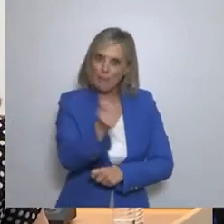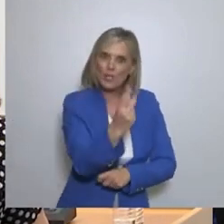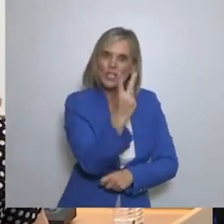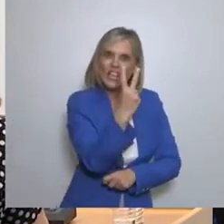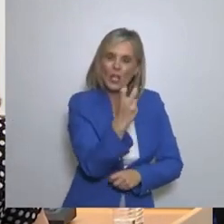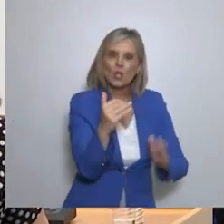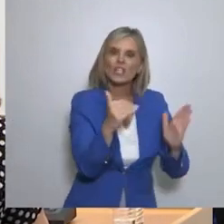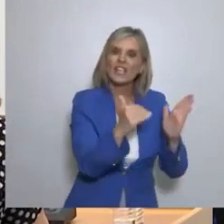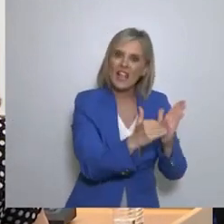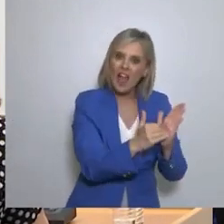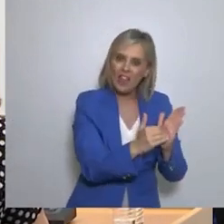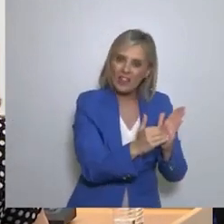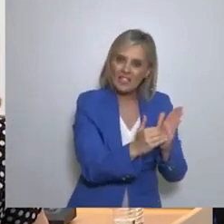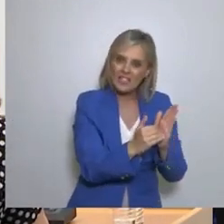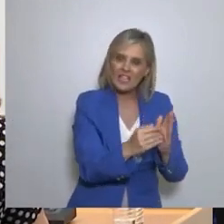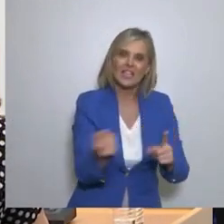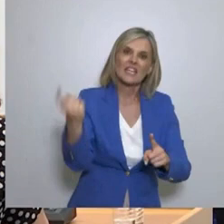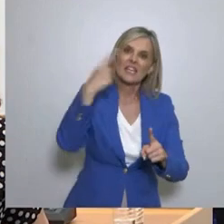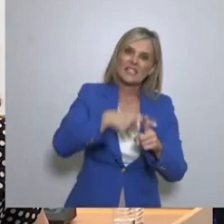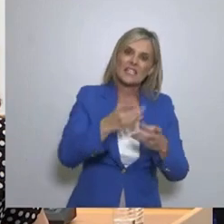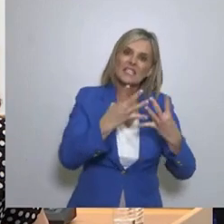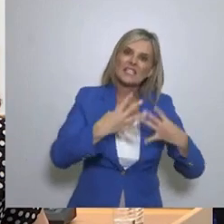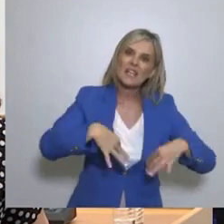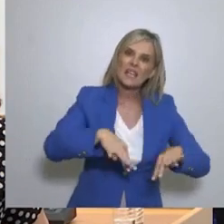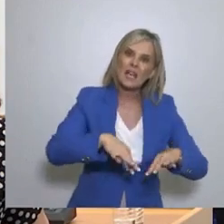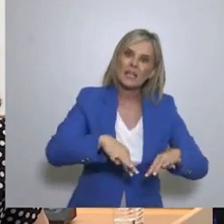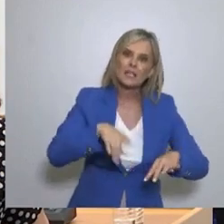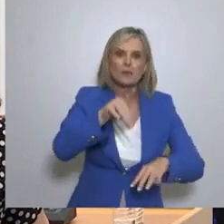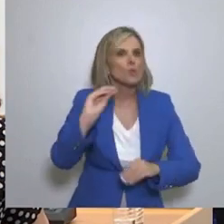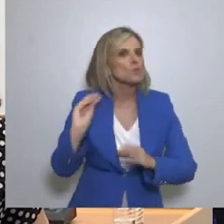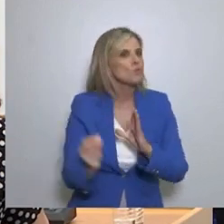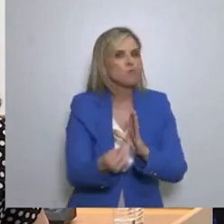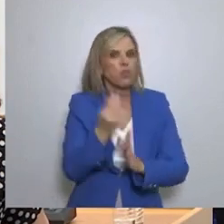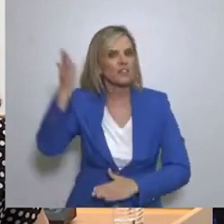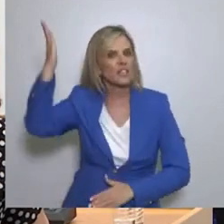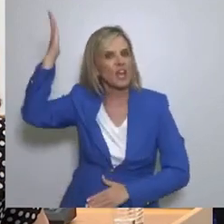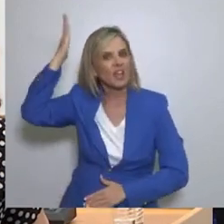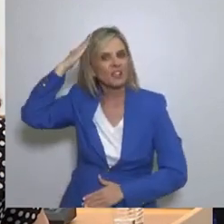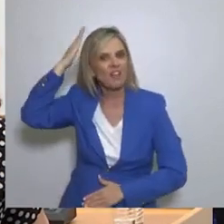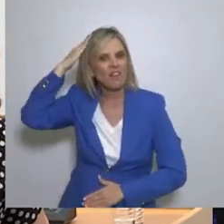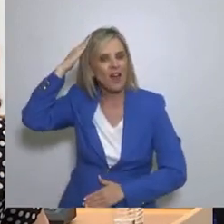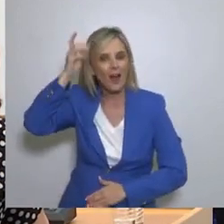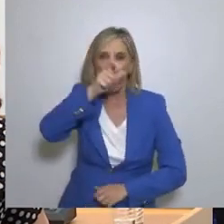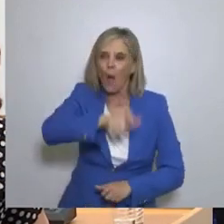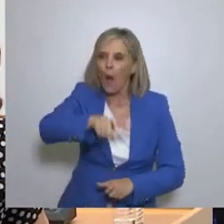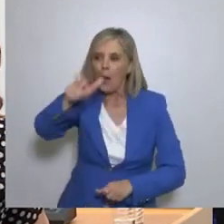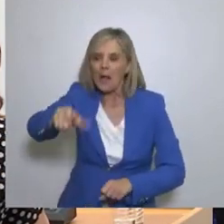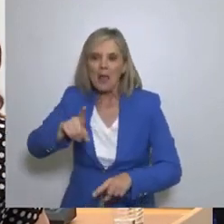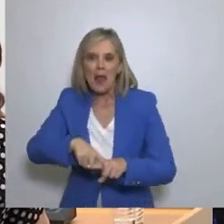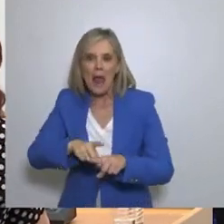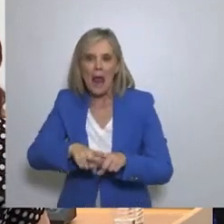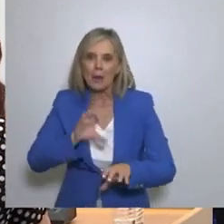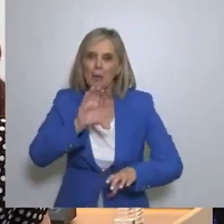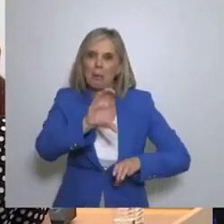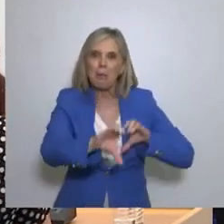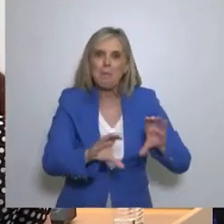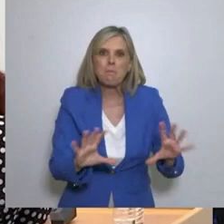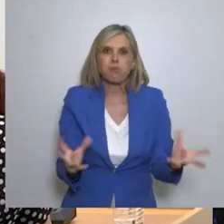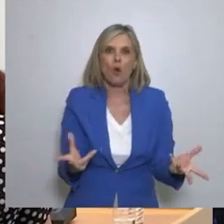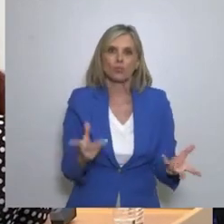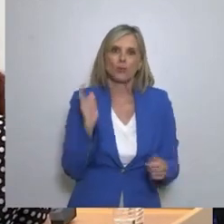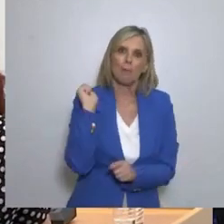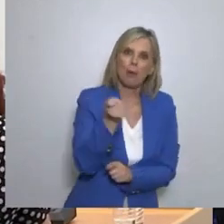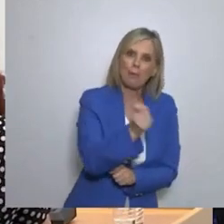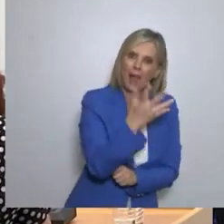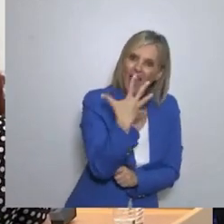συγγενής Και από πού ακριβώς θα βρείτε Τα κεφάλαια για να δώσετε το ποσό Τον 20.000 ευρώ Σε κάθε ελληνικό όνομα